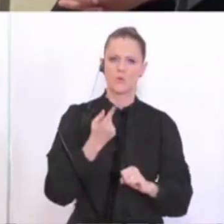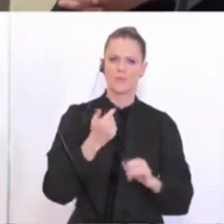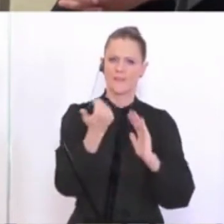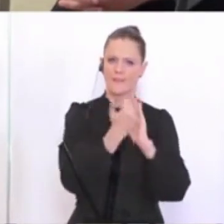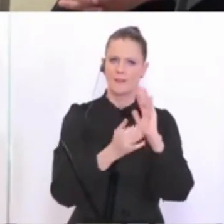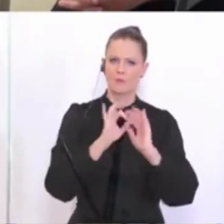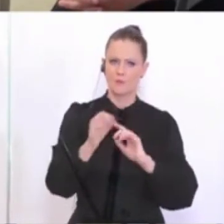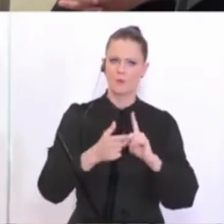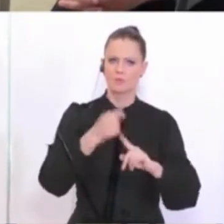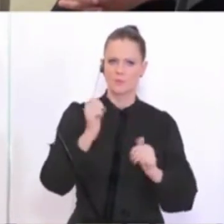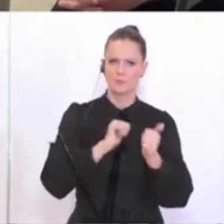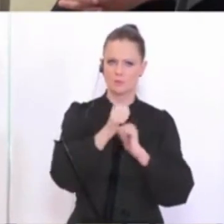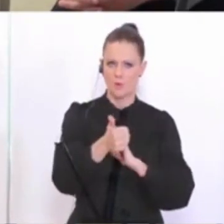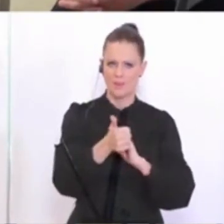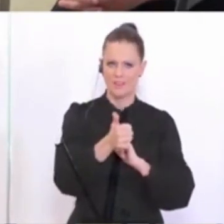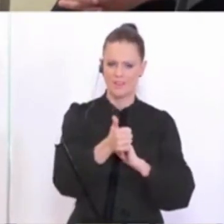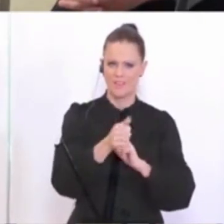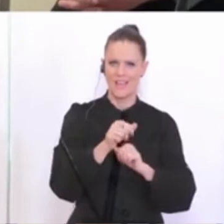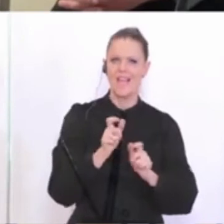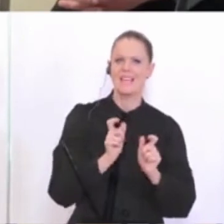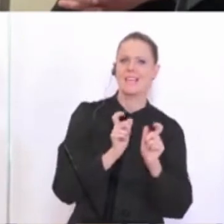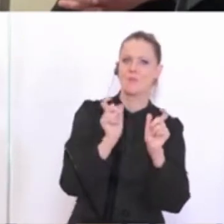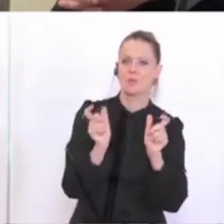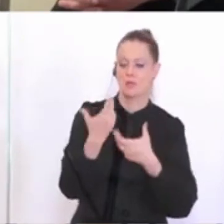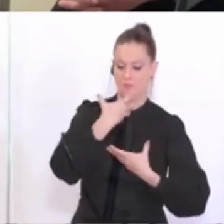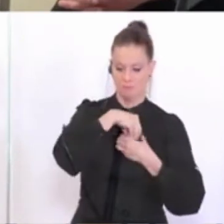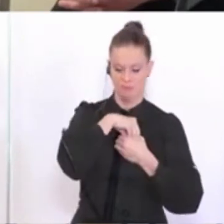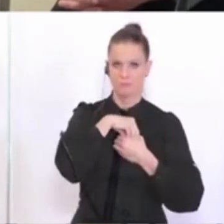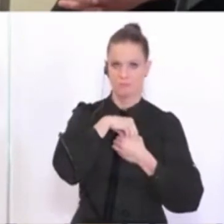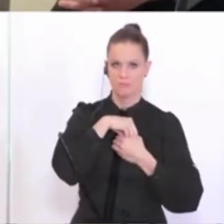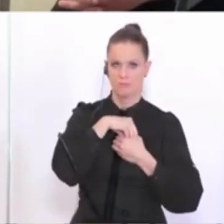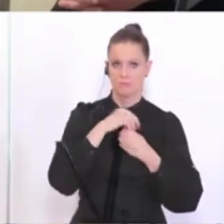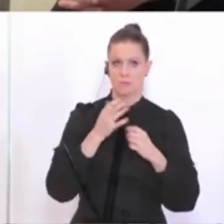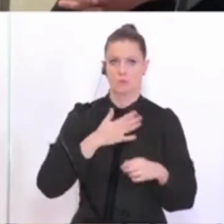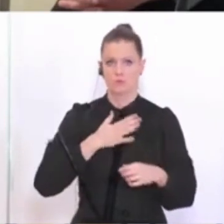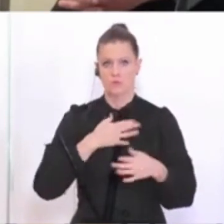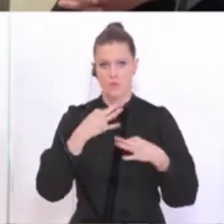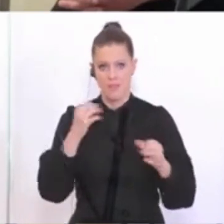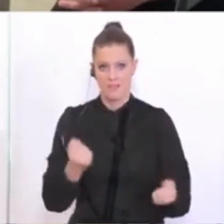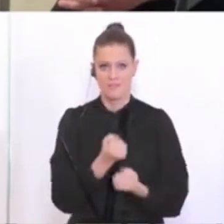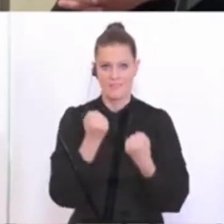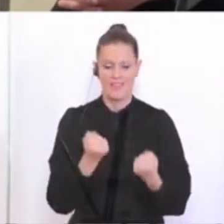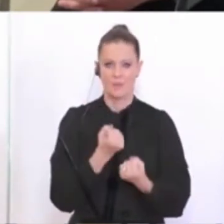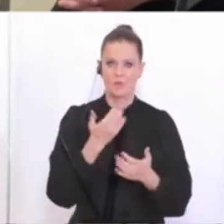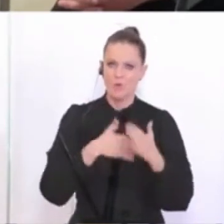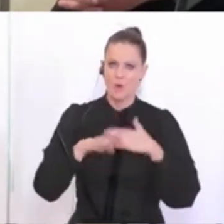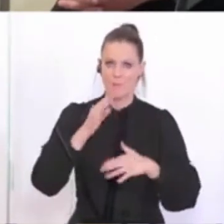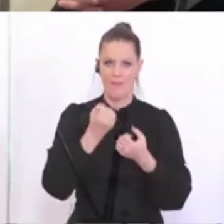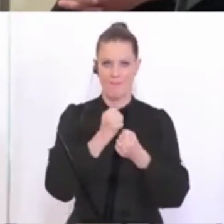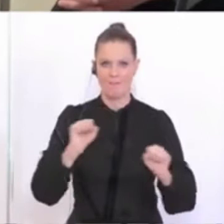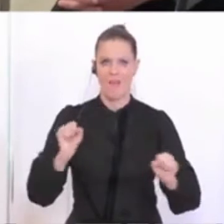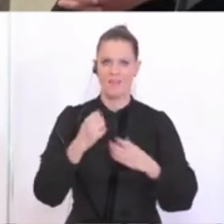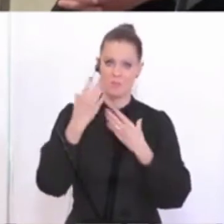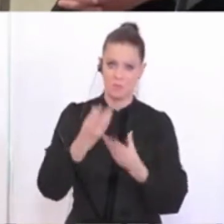für Spitzensportler mit nachgewiesener Immunität denkbar, dass die dann, keine Ahnung, sowieso trainieren dürfen oder noch mehr Freiheiten